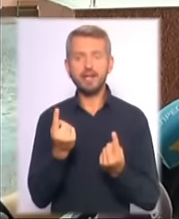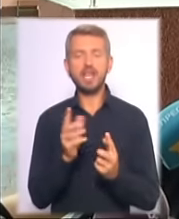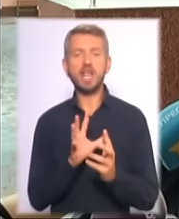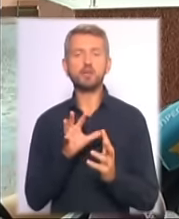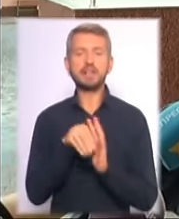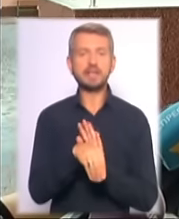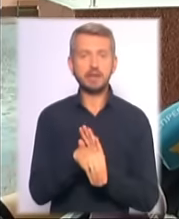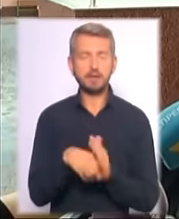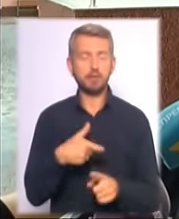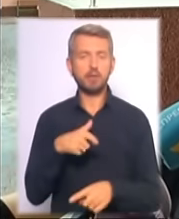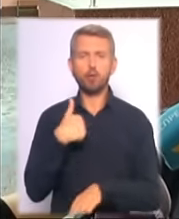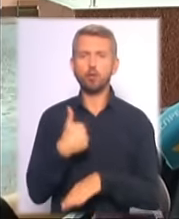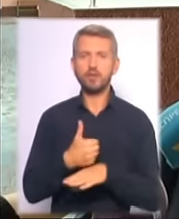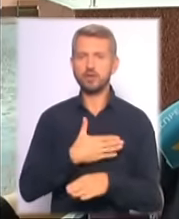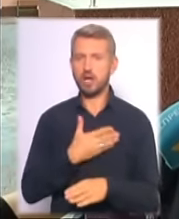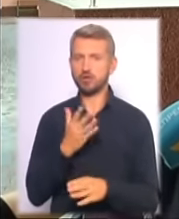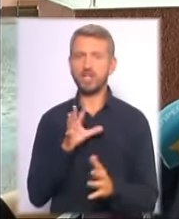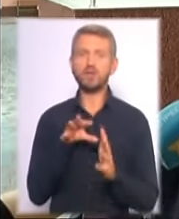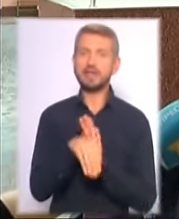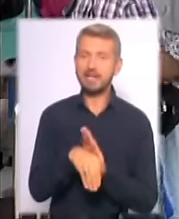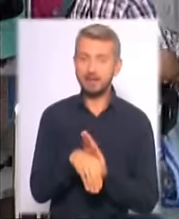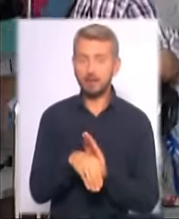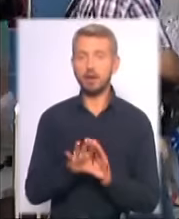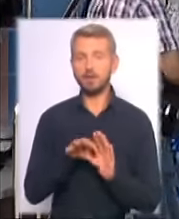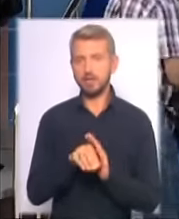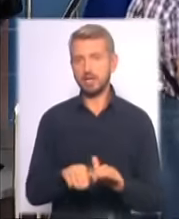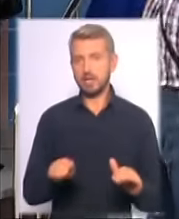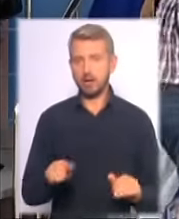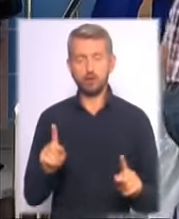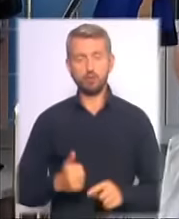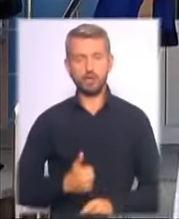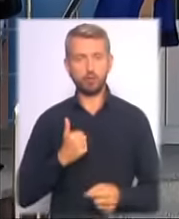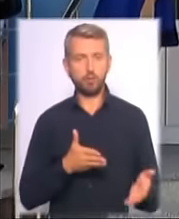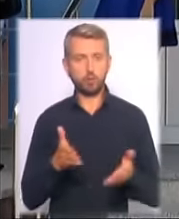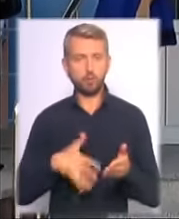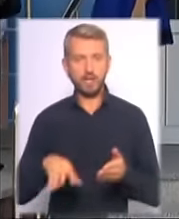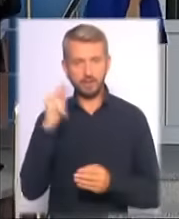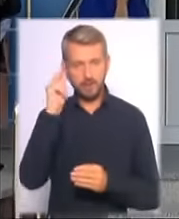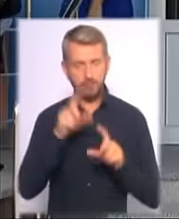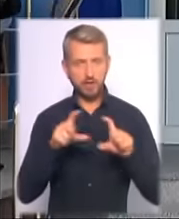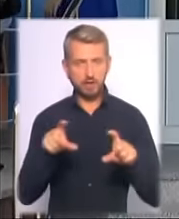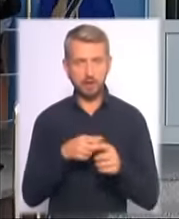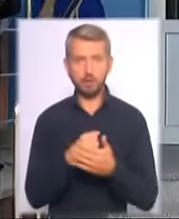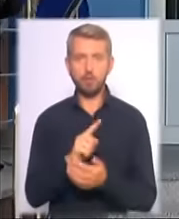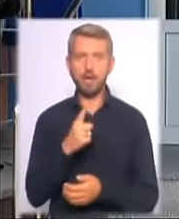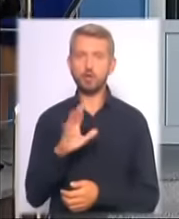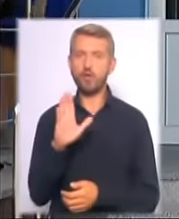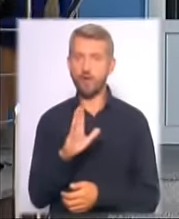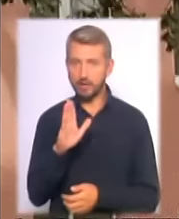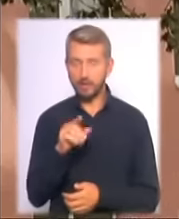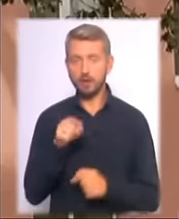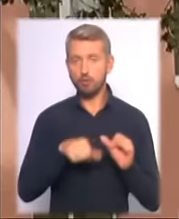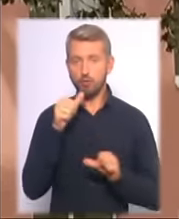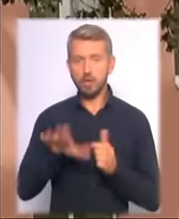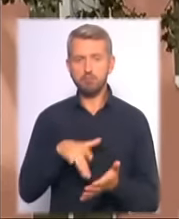найголовніше наша інвестиція – це інвестиція в дітей. Щоб гідно підготувати усі навчальні заклади до 1 вересня, цьогоріч місто